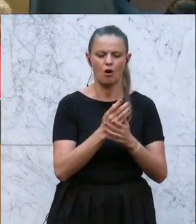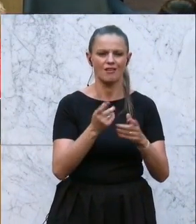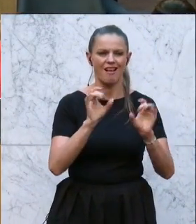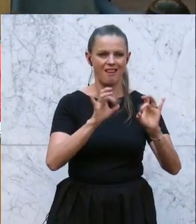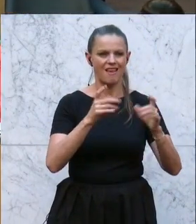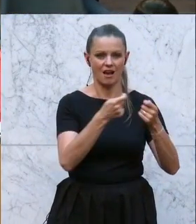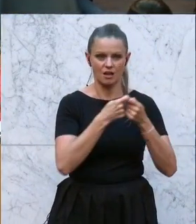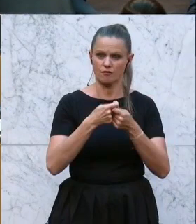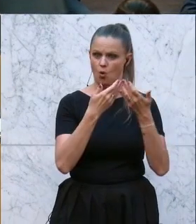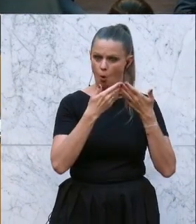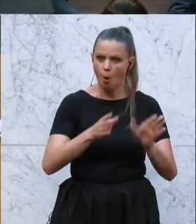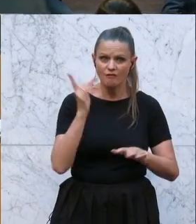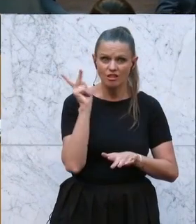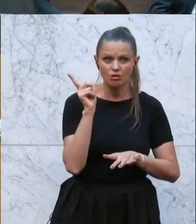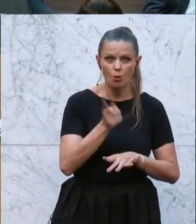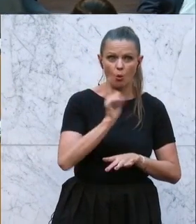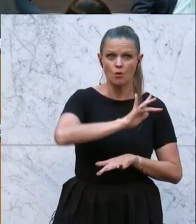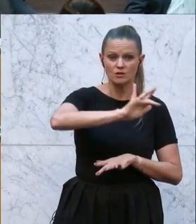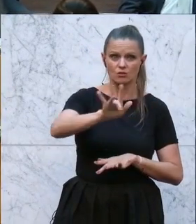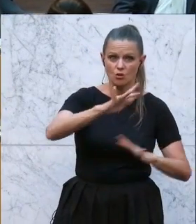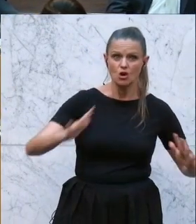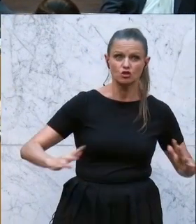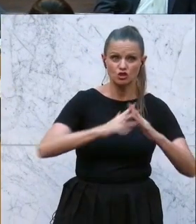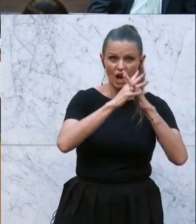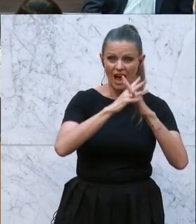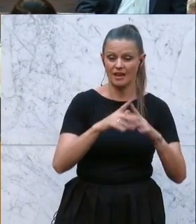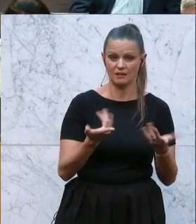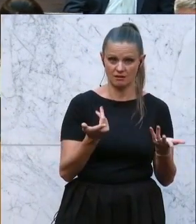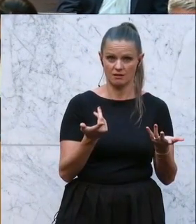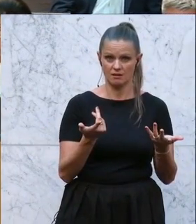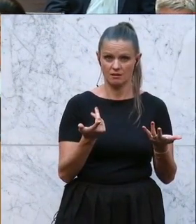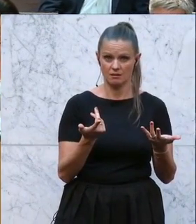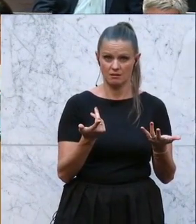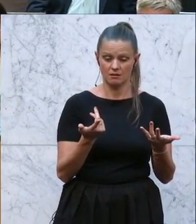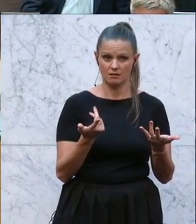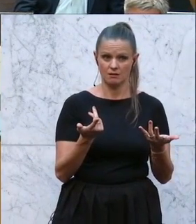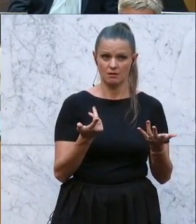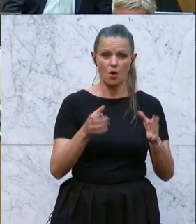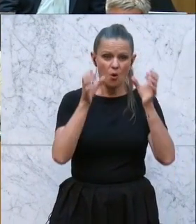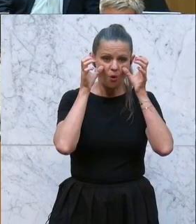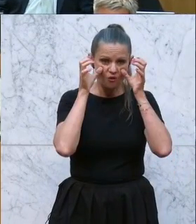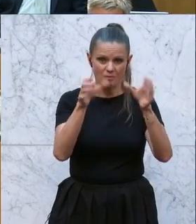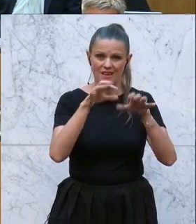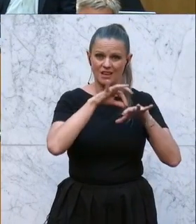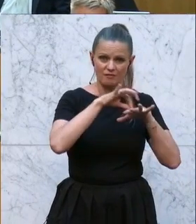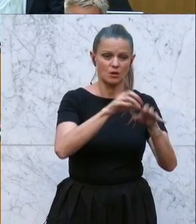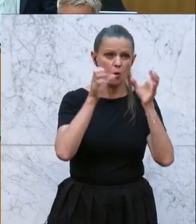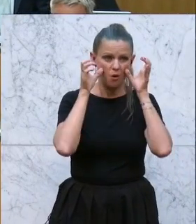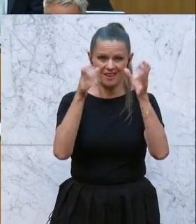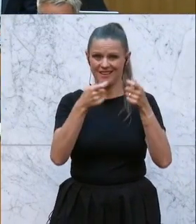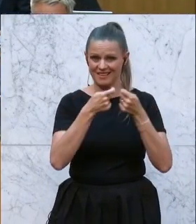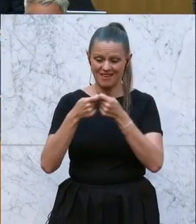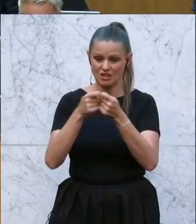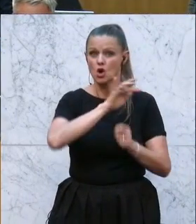schon ganz offen, das muss man ja auch dazu sagen, mit Streik. Nämlich die ÖVP-geführte und ÖVP-dominierte Gewerkschaft